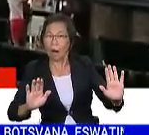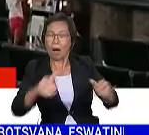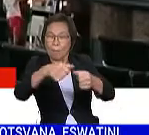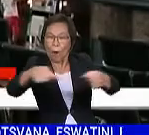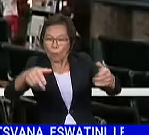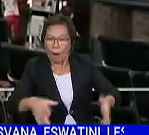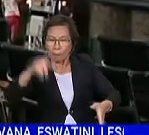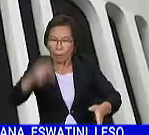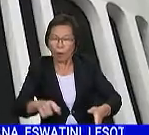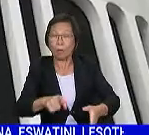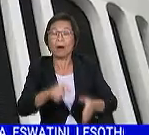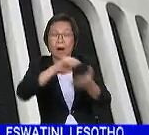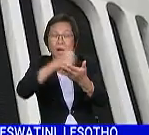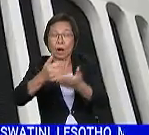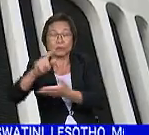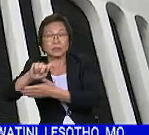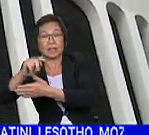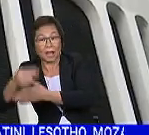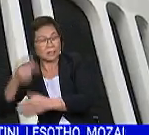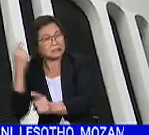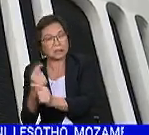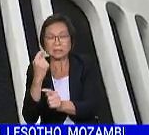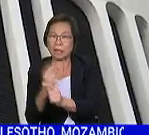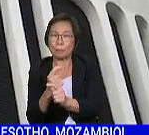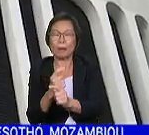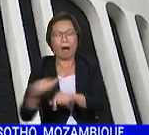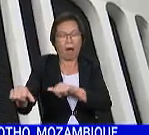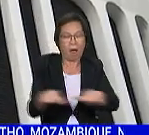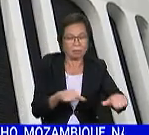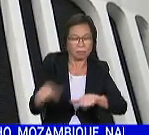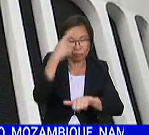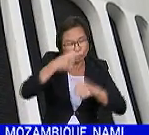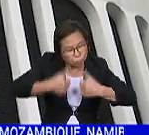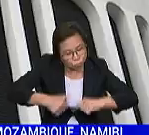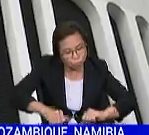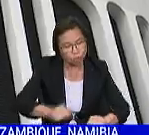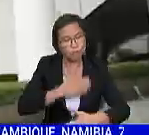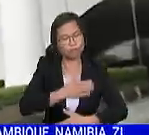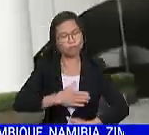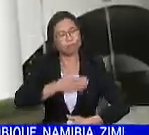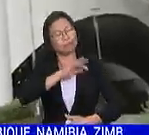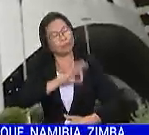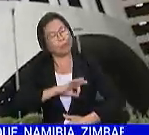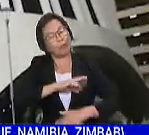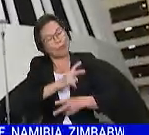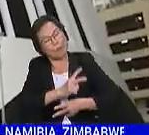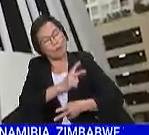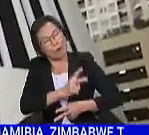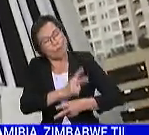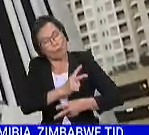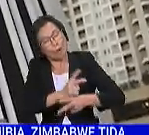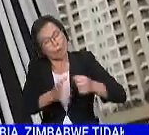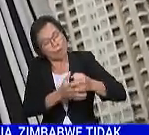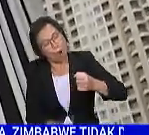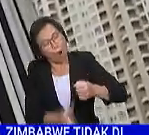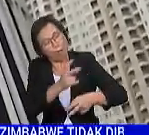Pendepozik perlu memastikan ekau TH kekal berstatus aktif untuk terus menikmati manfaat menyimpan di institusi